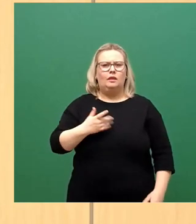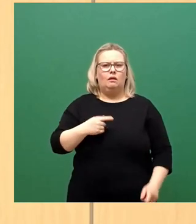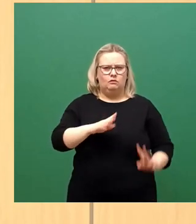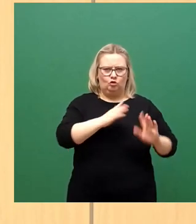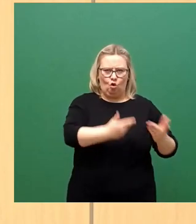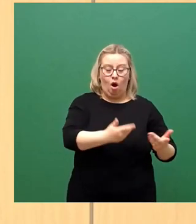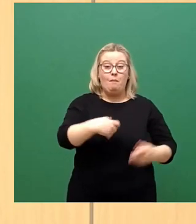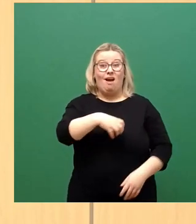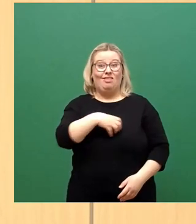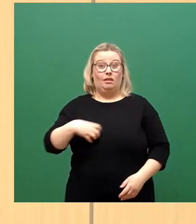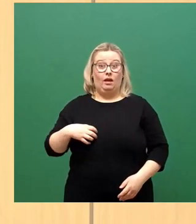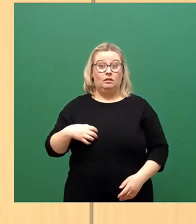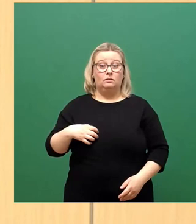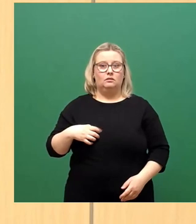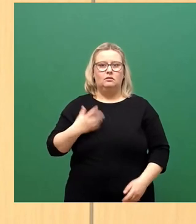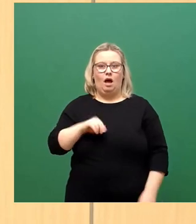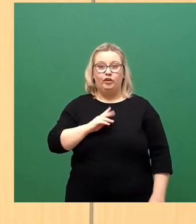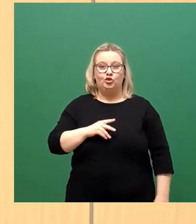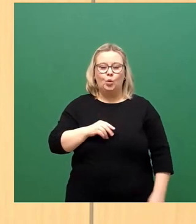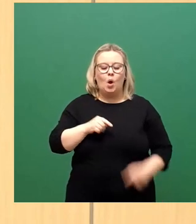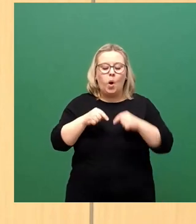sondern sich hierbei eher um einen Blindflug gehandelt hat.